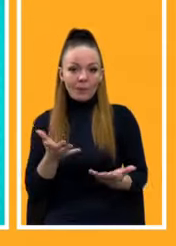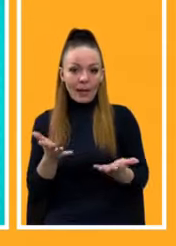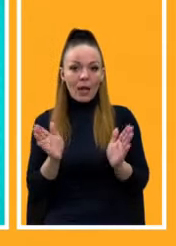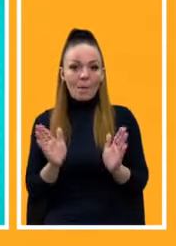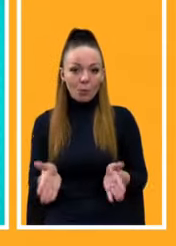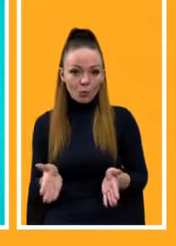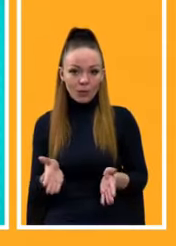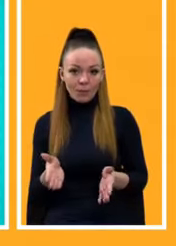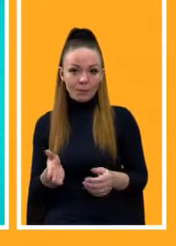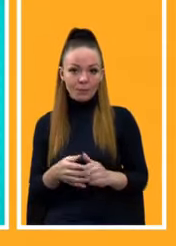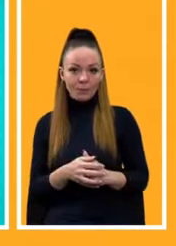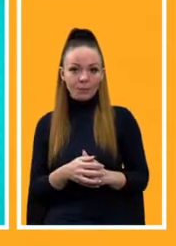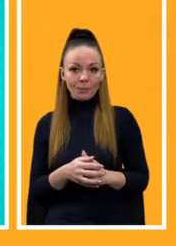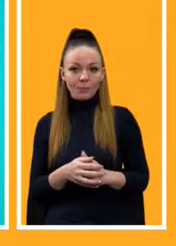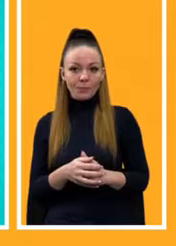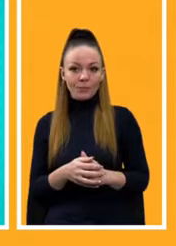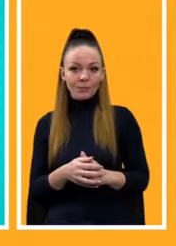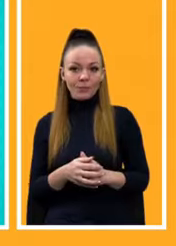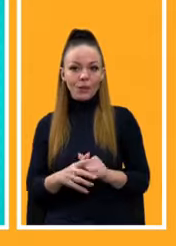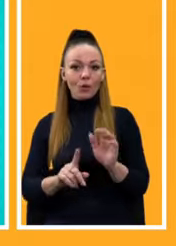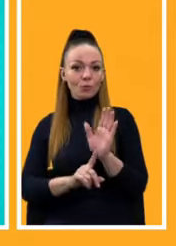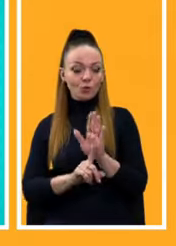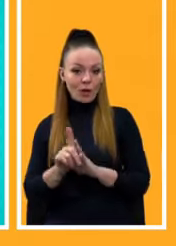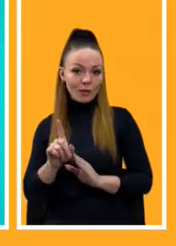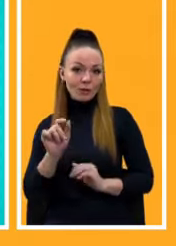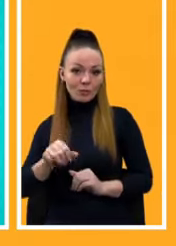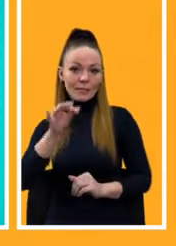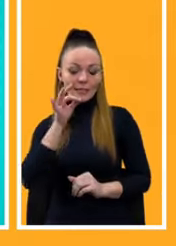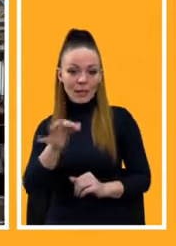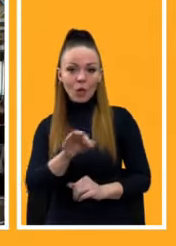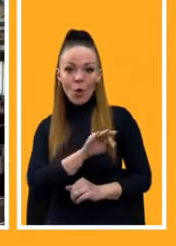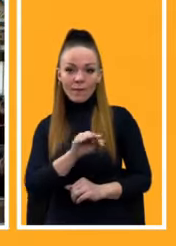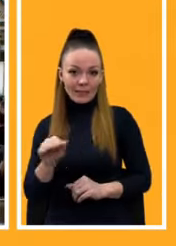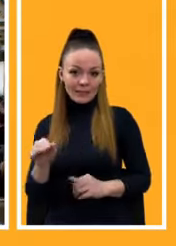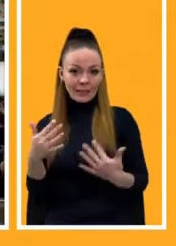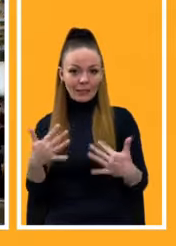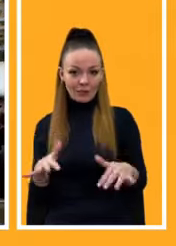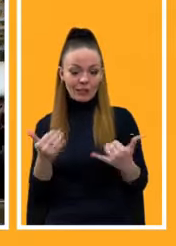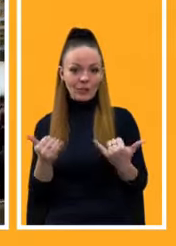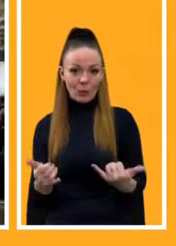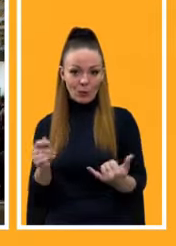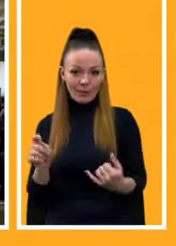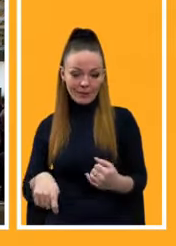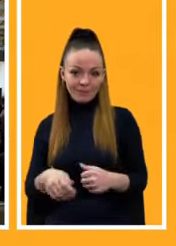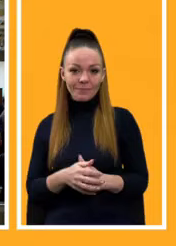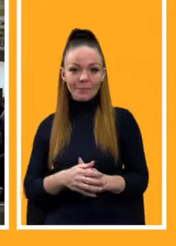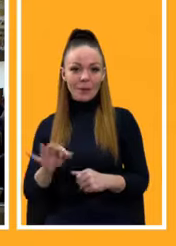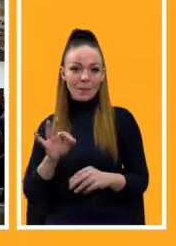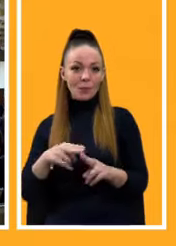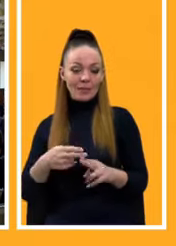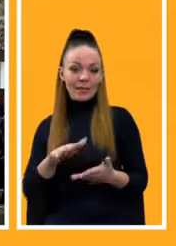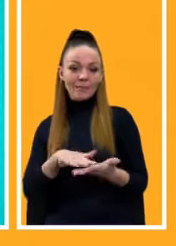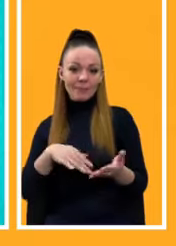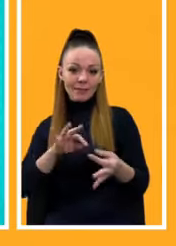розпочато, можна сказати, офіційно вже сьогодні. Про це детально далі мої